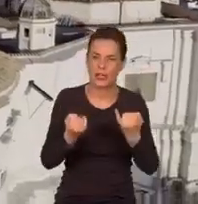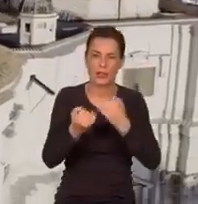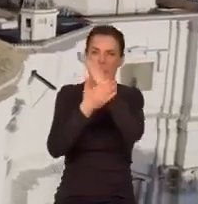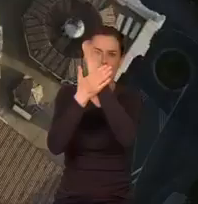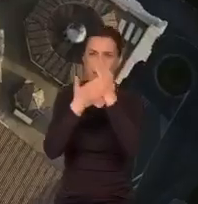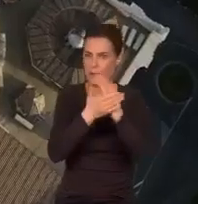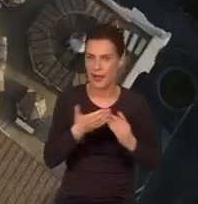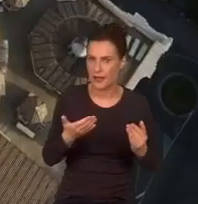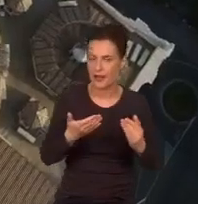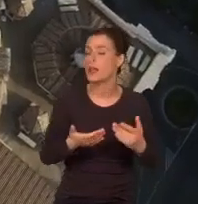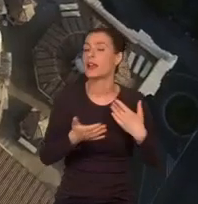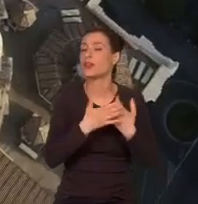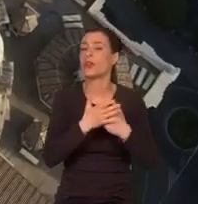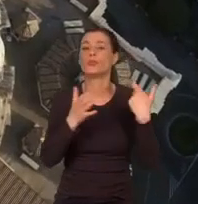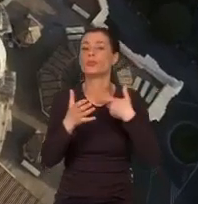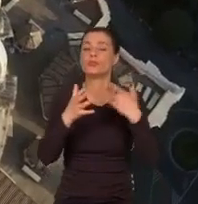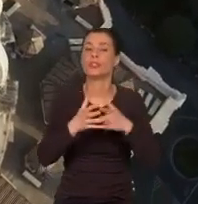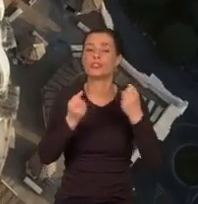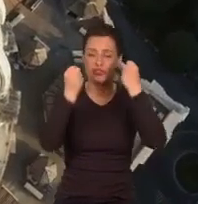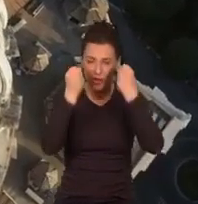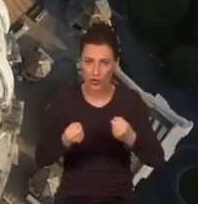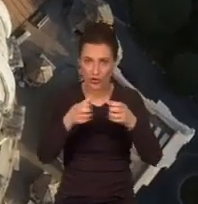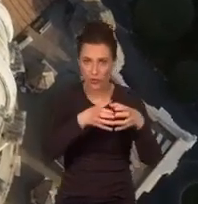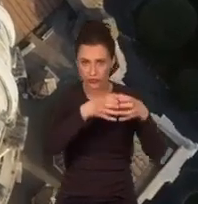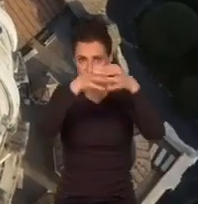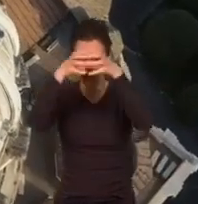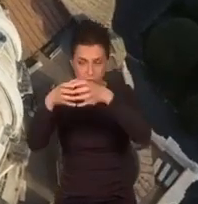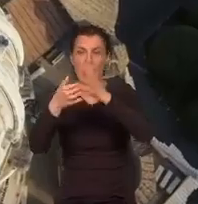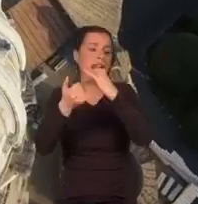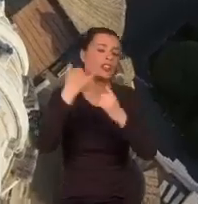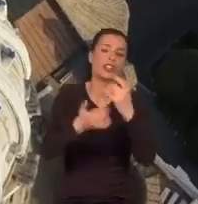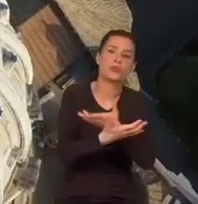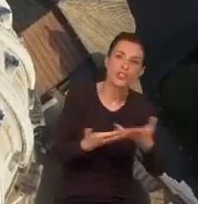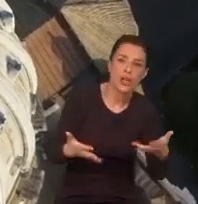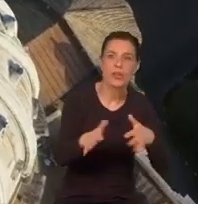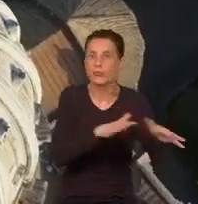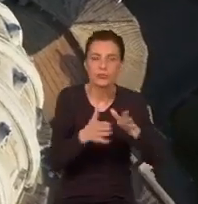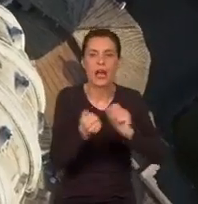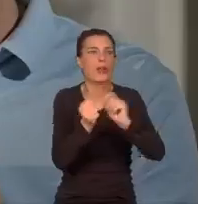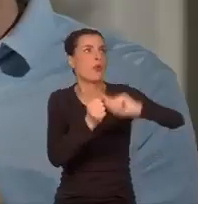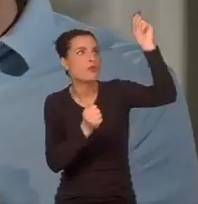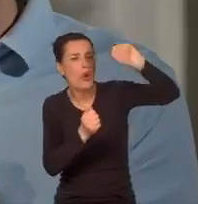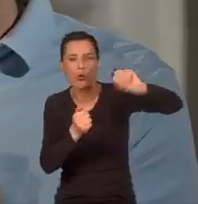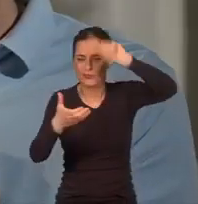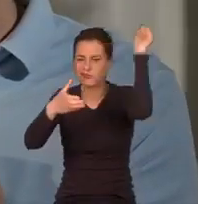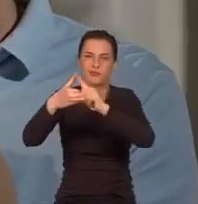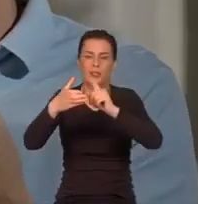W tym celu miała unieść się tylko własny ciężar, ale także znieść trzęsienia ziemi, uderzenia pióruna i wszystko inne, co mogło poddać ją